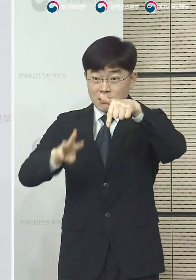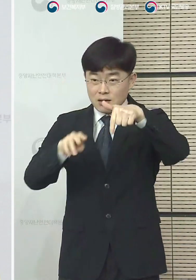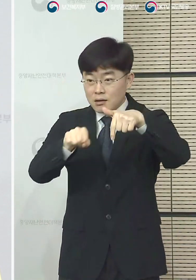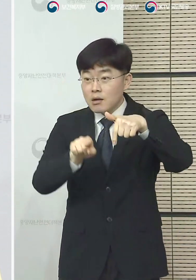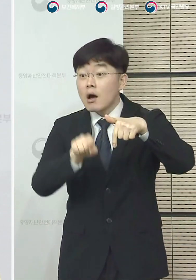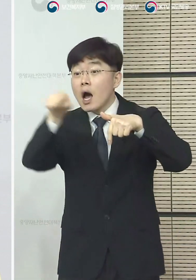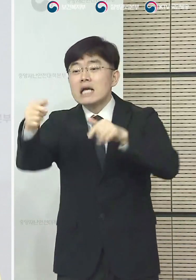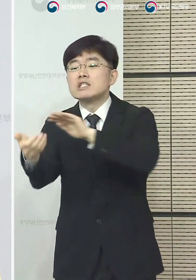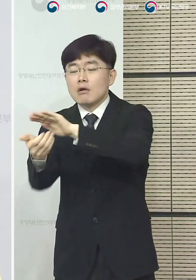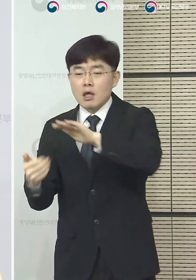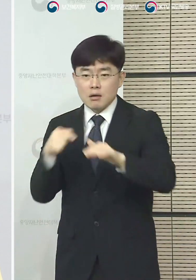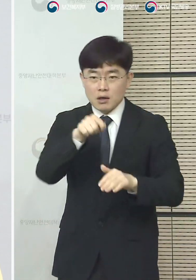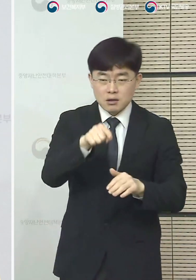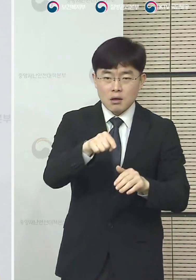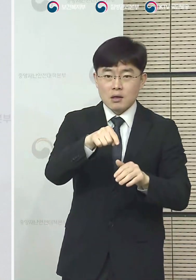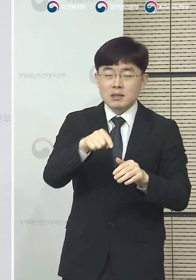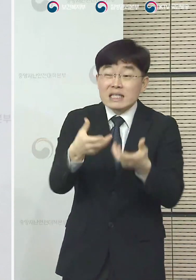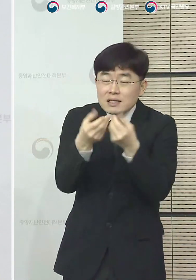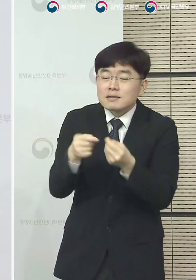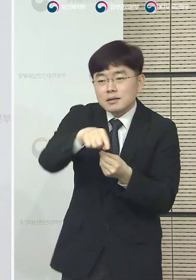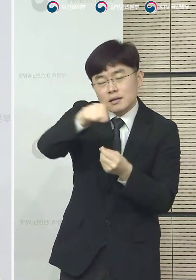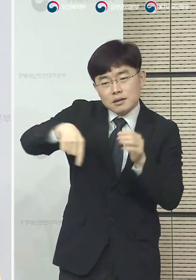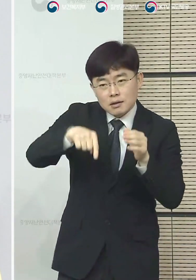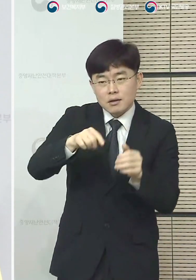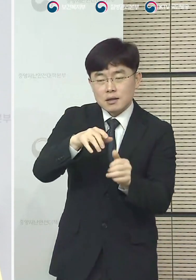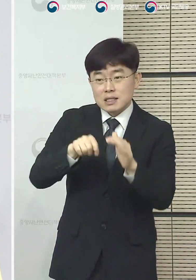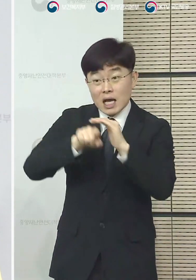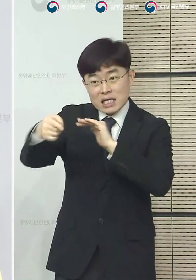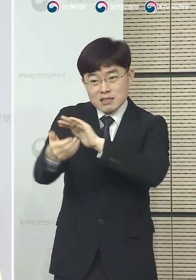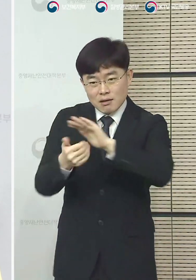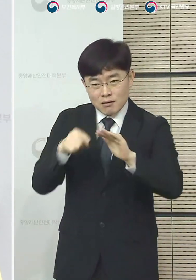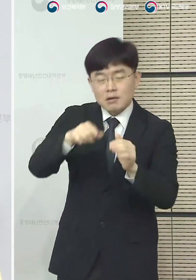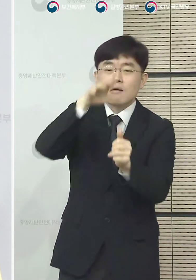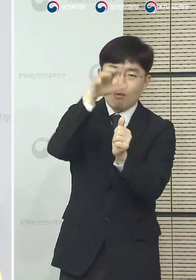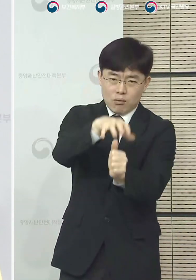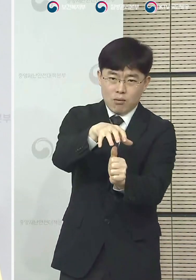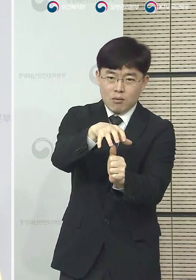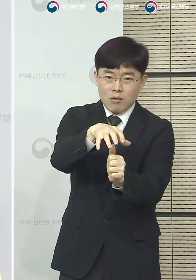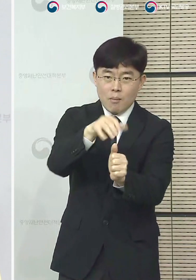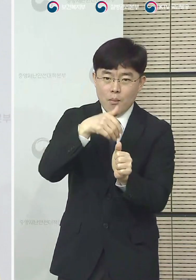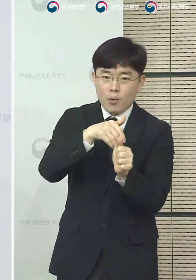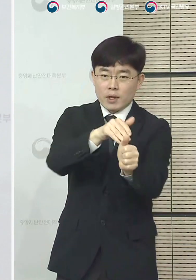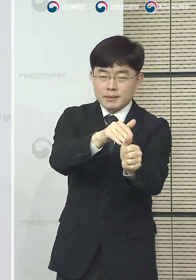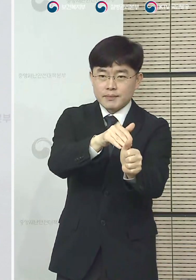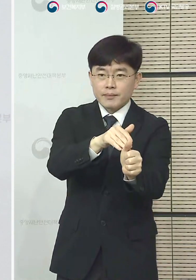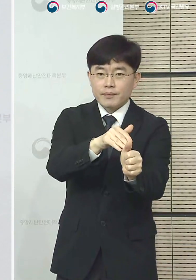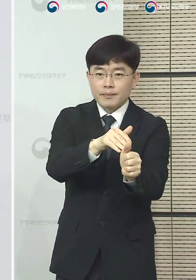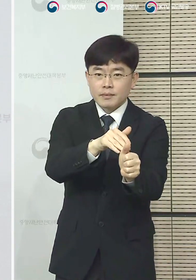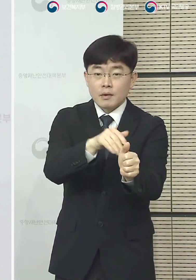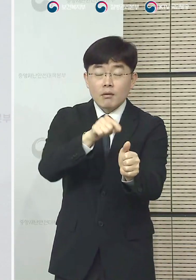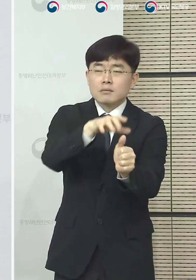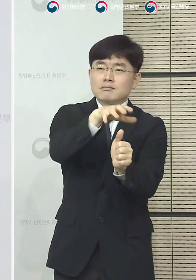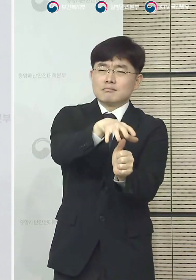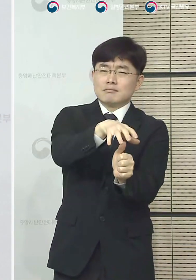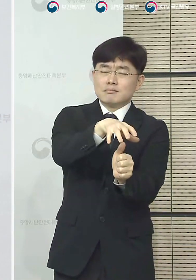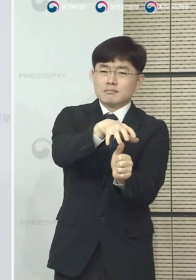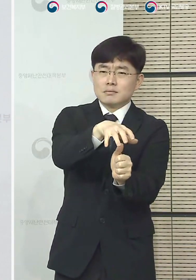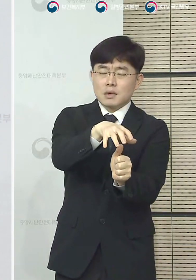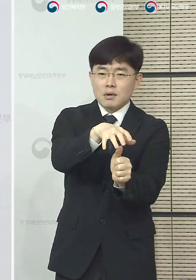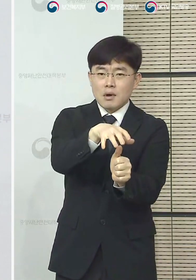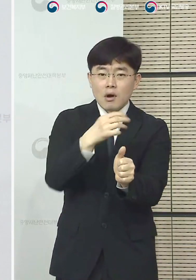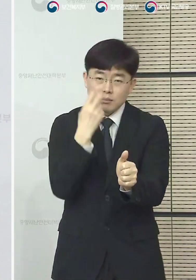예를 들면 인천공항을 예를 들면 인천공항에서 나가기 전에 격리시설로 보내서 격리시설에 머물면서